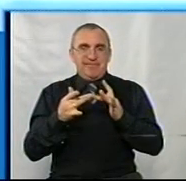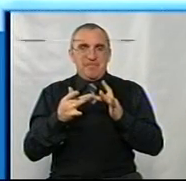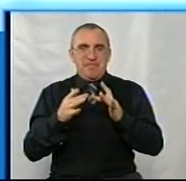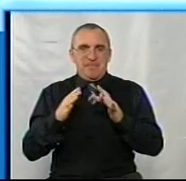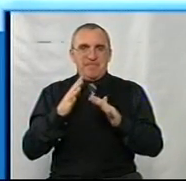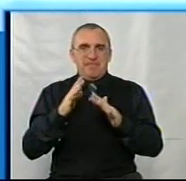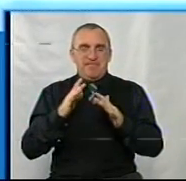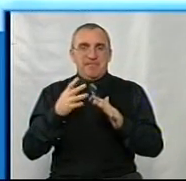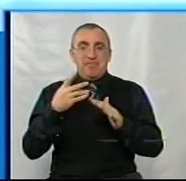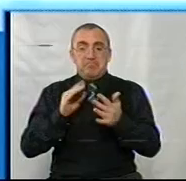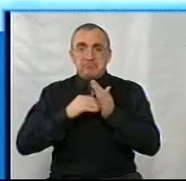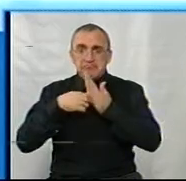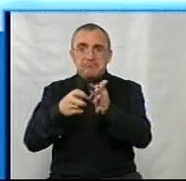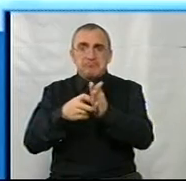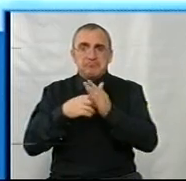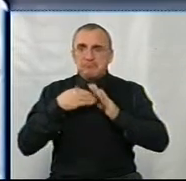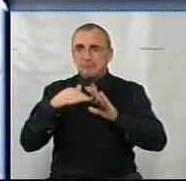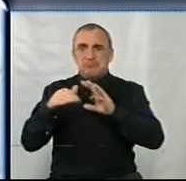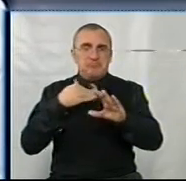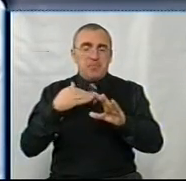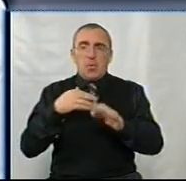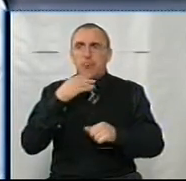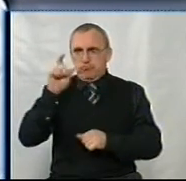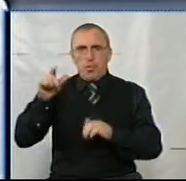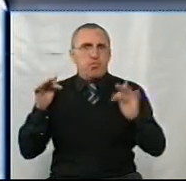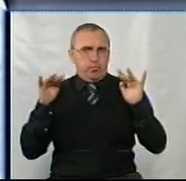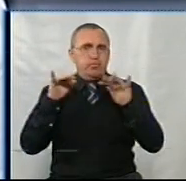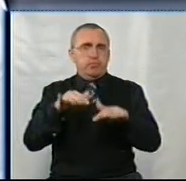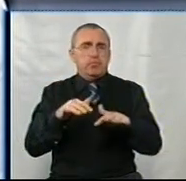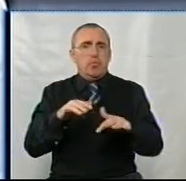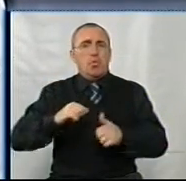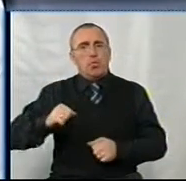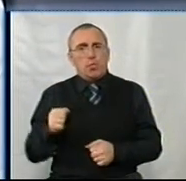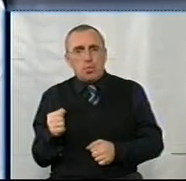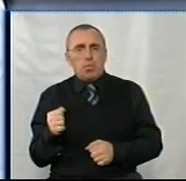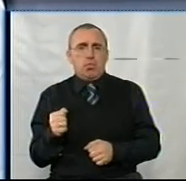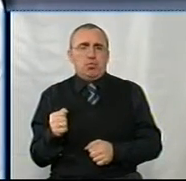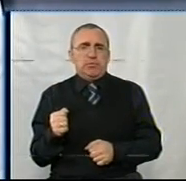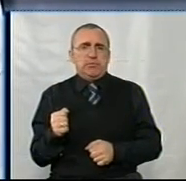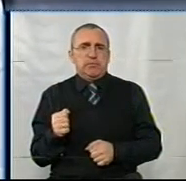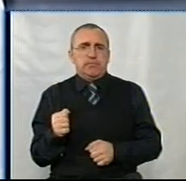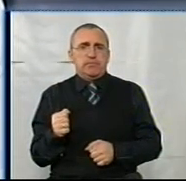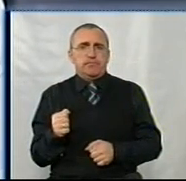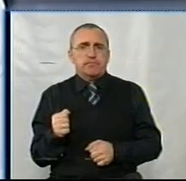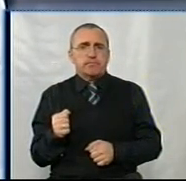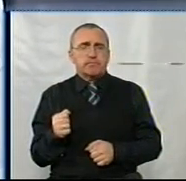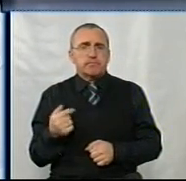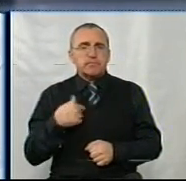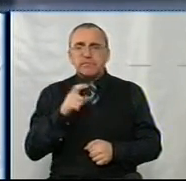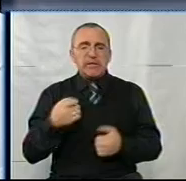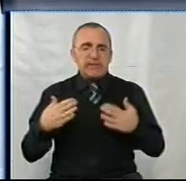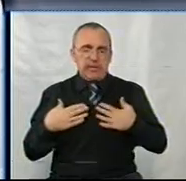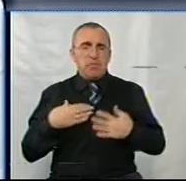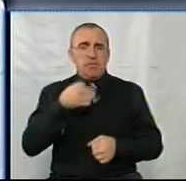одразу реакція. Достатньо таких людей. Достатньо. Друзів. Друзів. Ну, я за себе